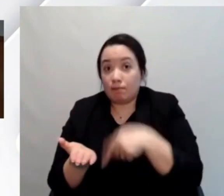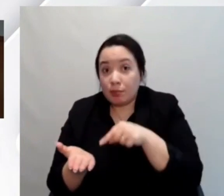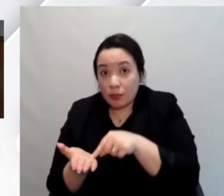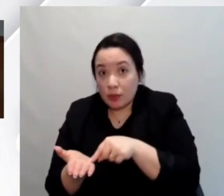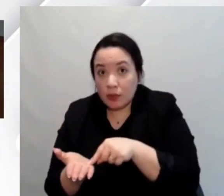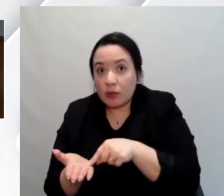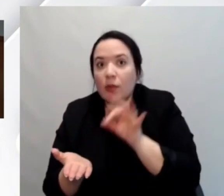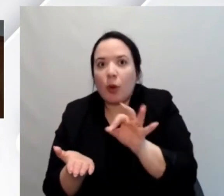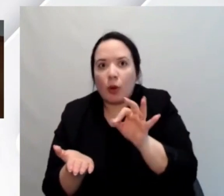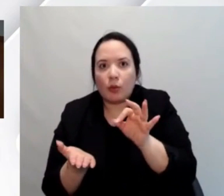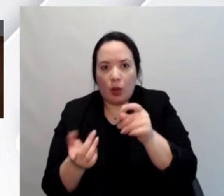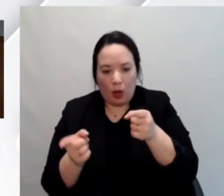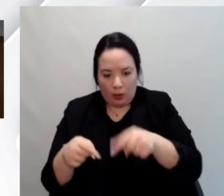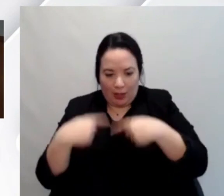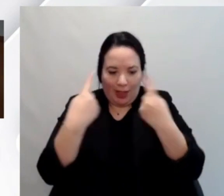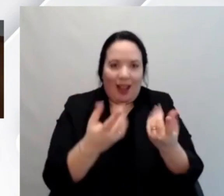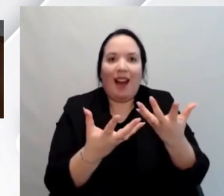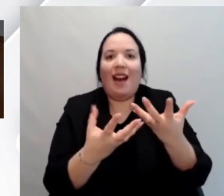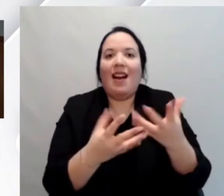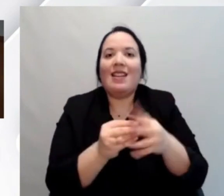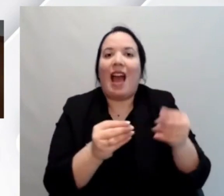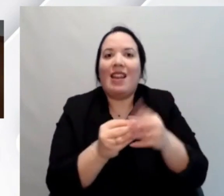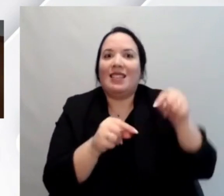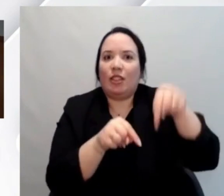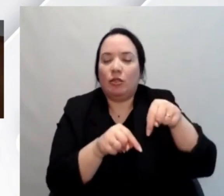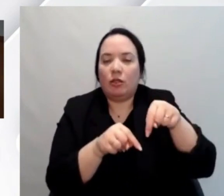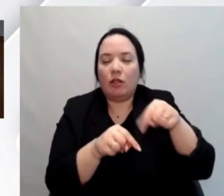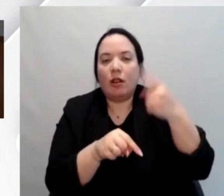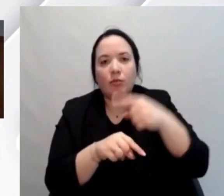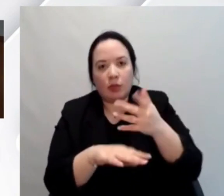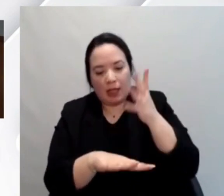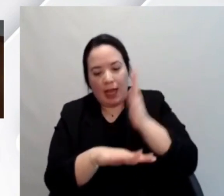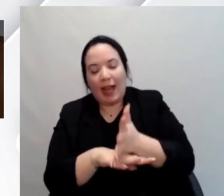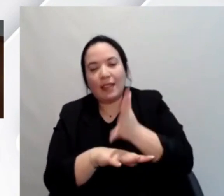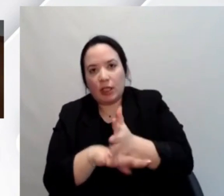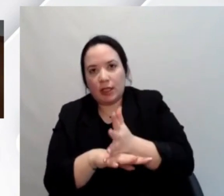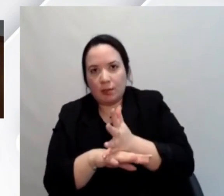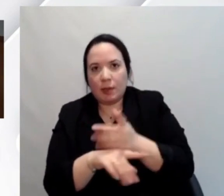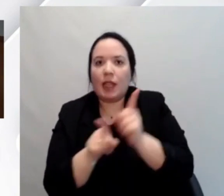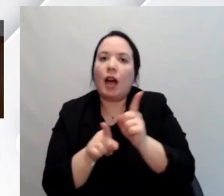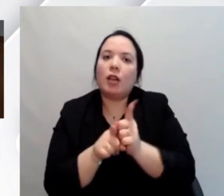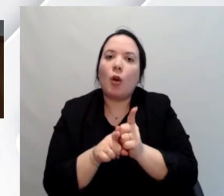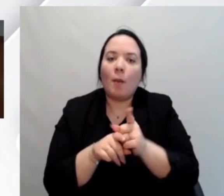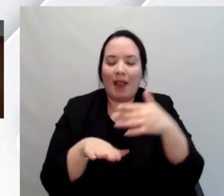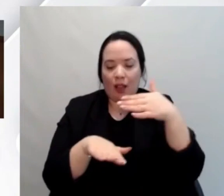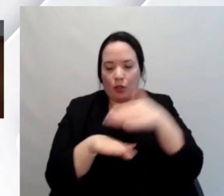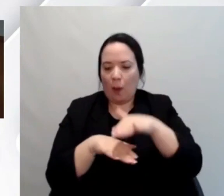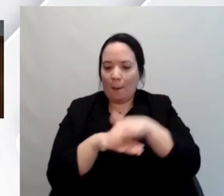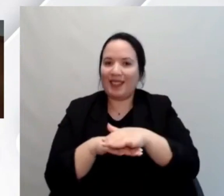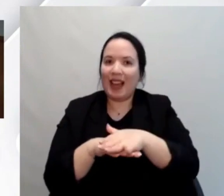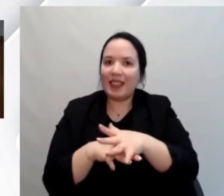in fase di realizzazione ecco perché quindi l'accessibilità deve essere una competenza trasversale riteniamo